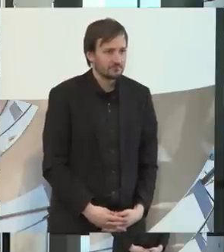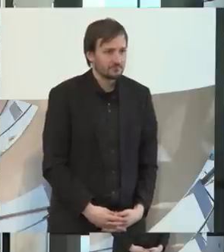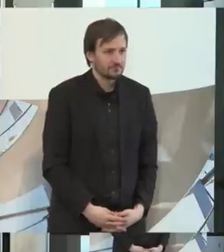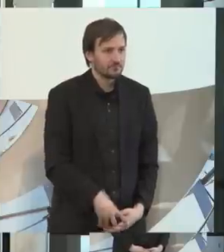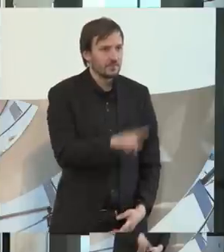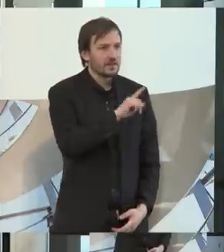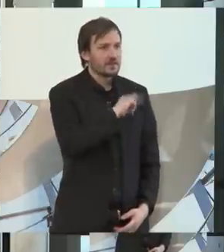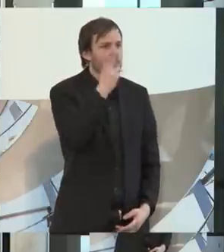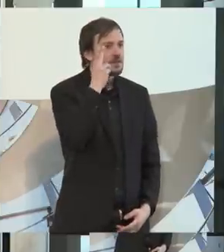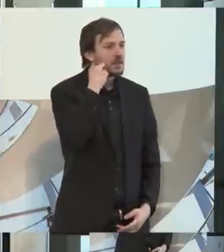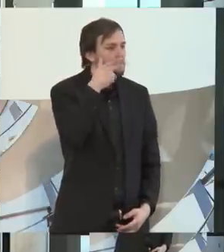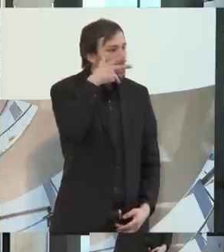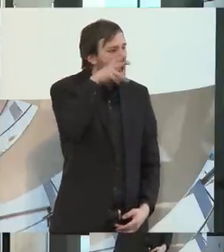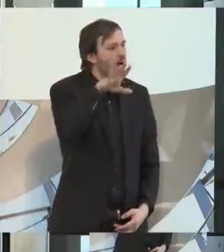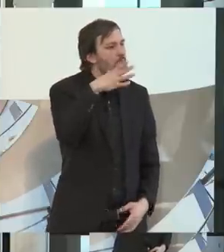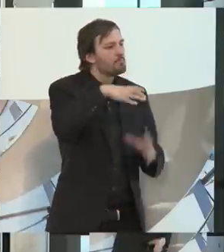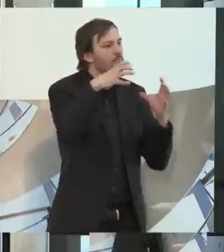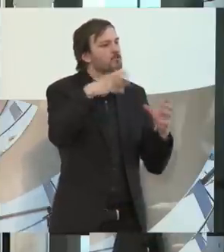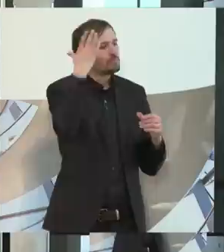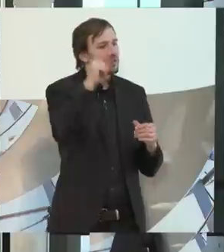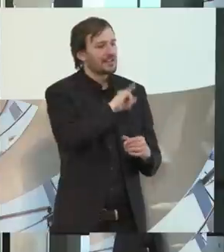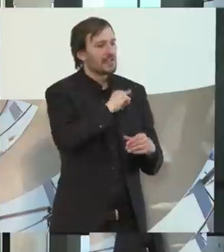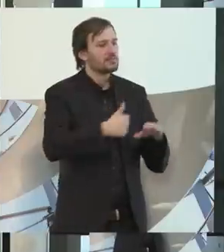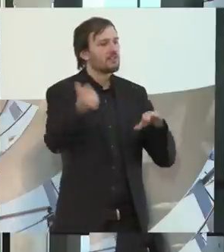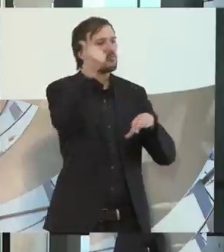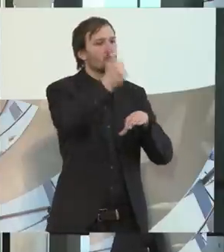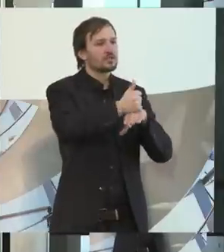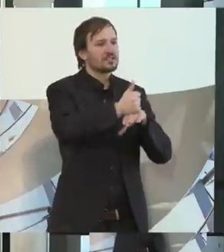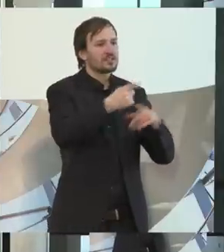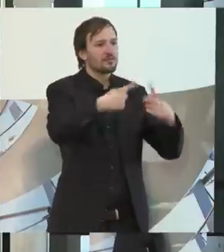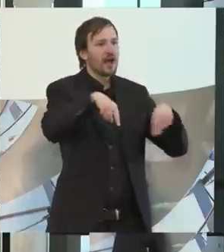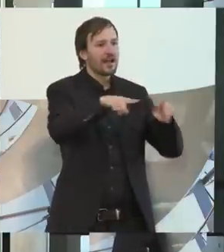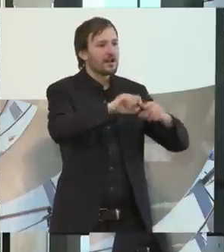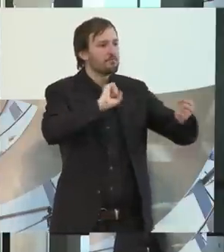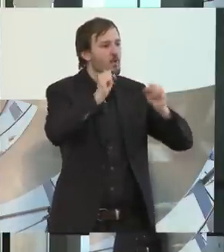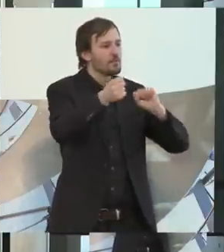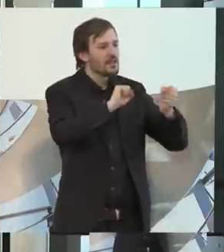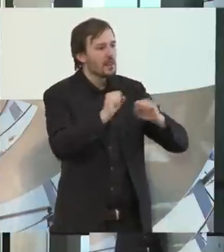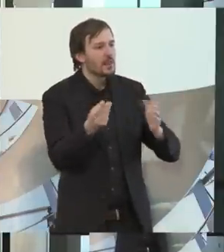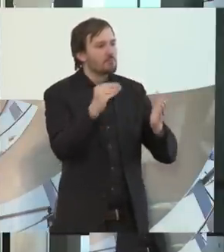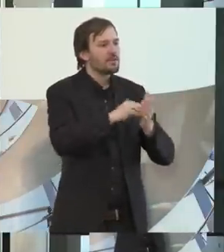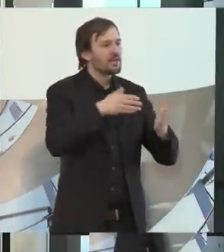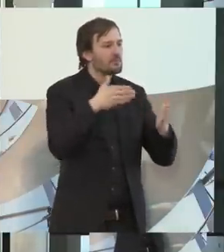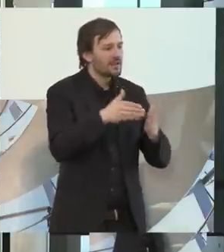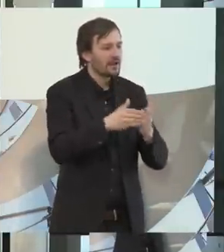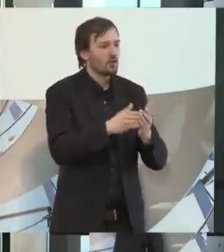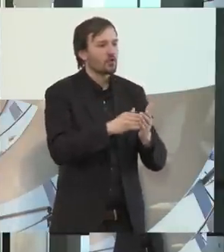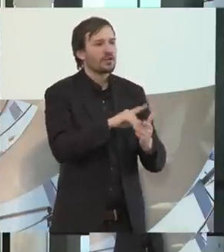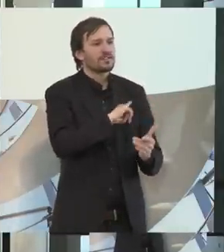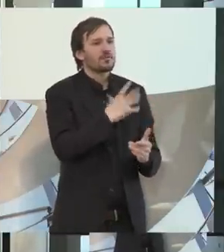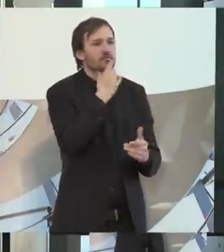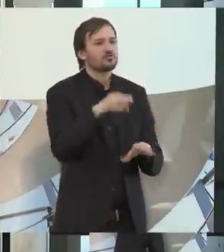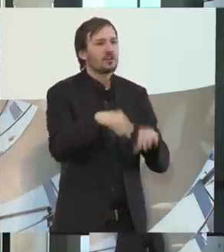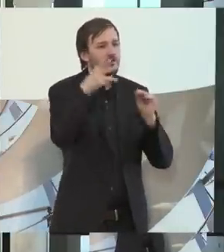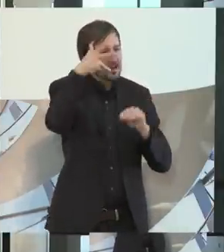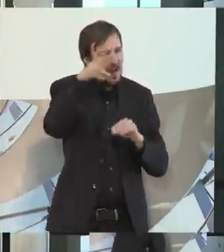Mein Name ist Heinrich Buschmann. Ich bin der Vorsitzende von dem Verein Mobil mit Behinderung. Ich möchte anfangen, mit dem Herrn Schummer,